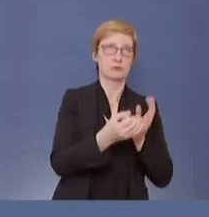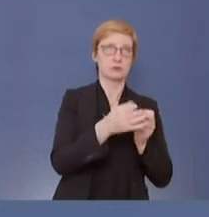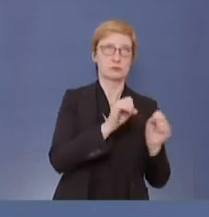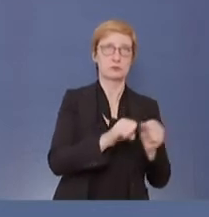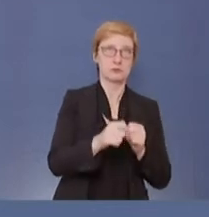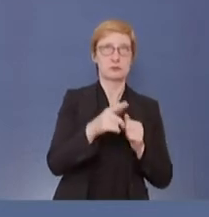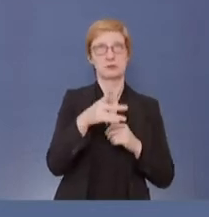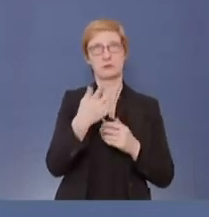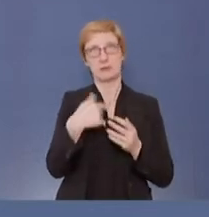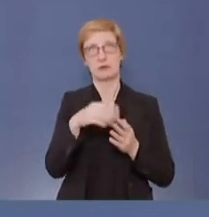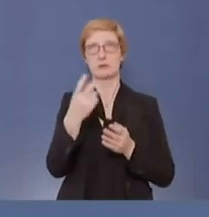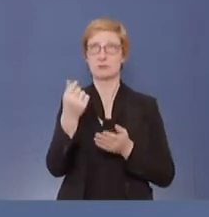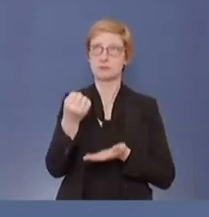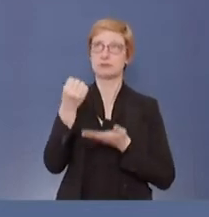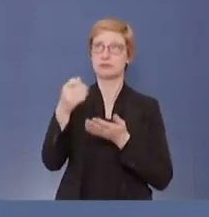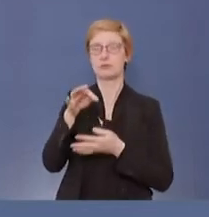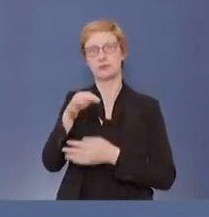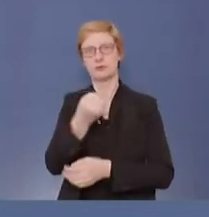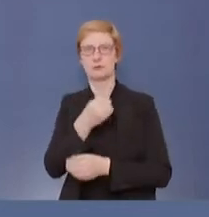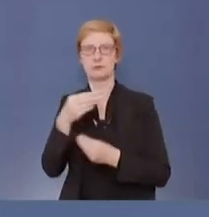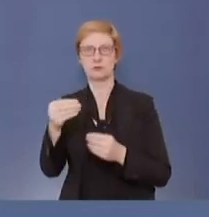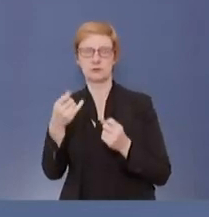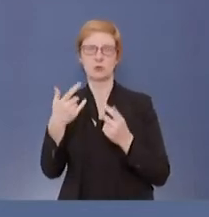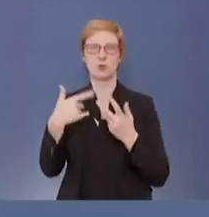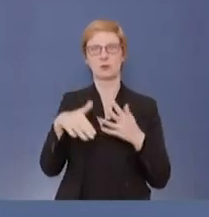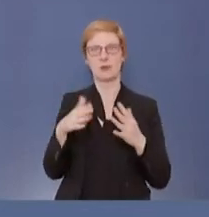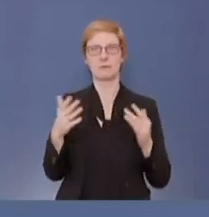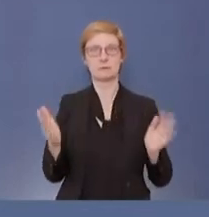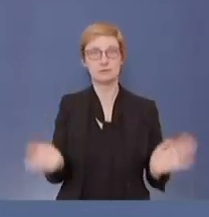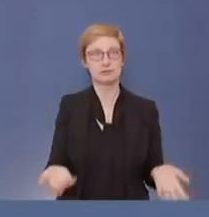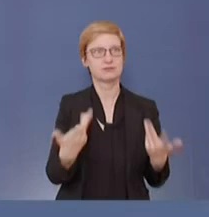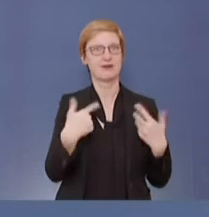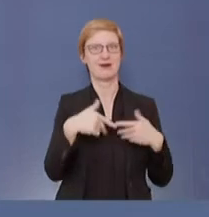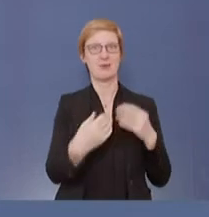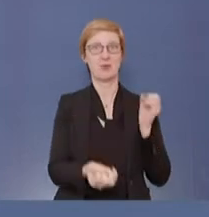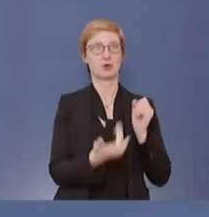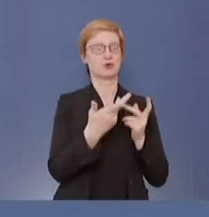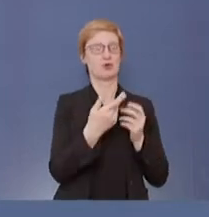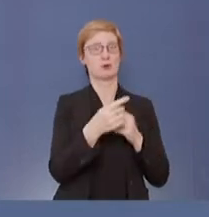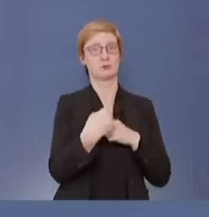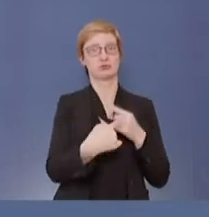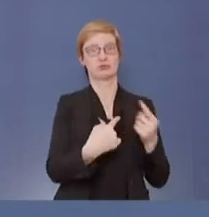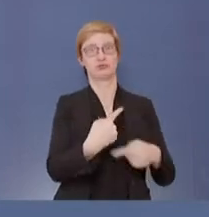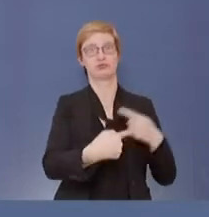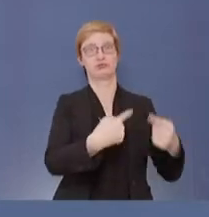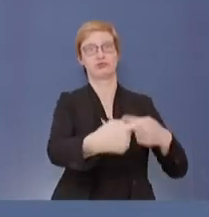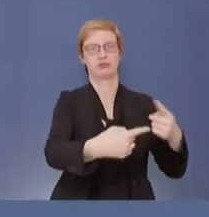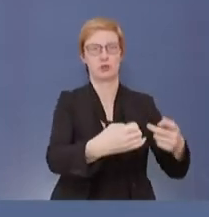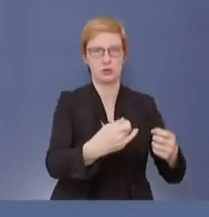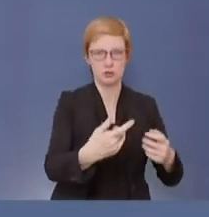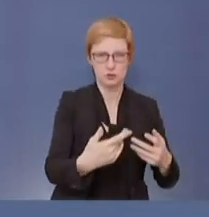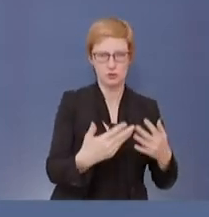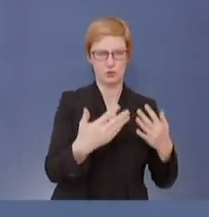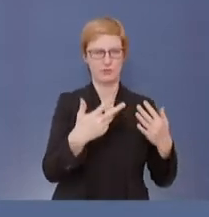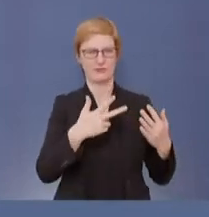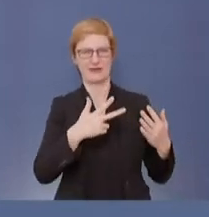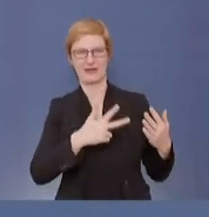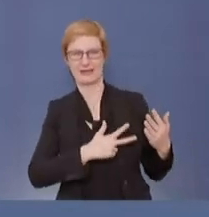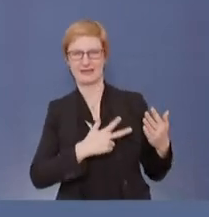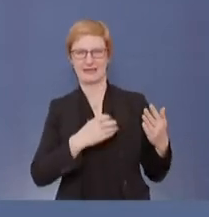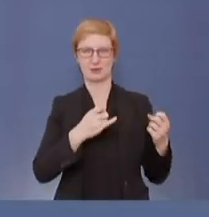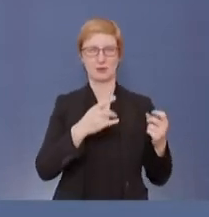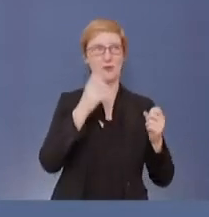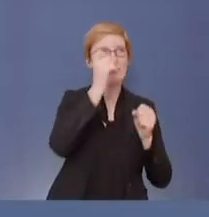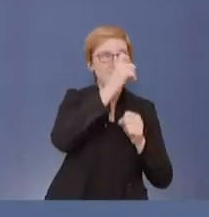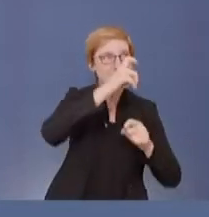Produktionskapazitäten hätten ganz anders gesteigert werden können. Dass die mit der Realität der Produktion dieses